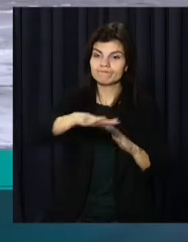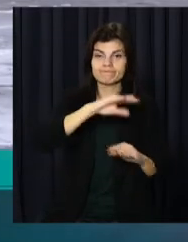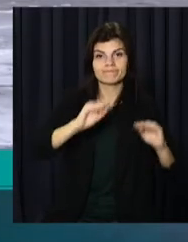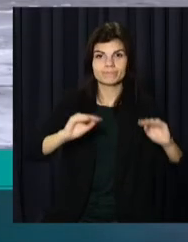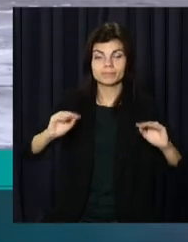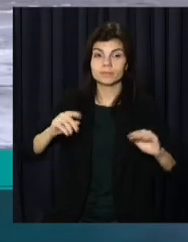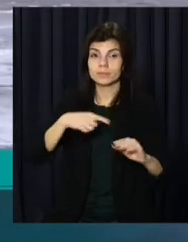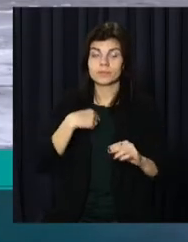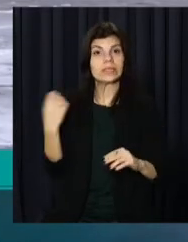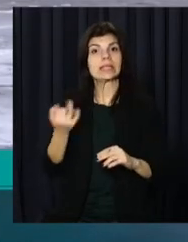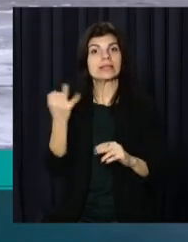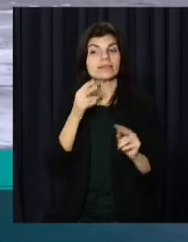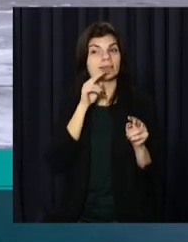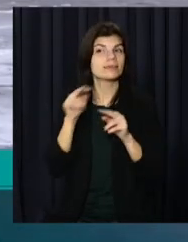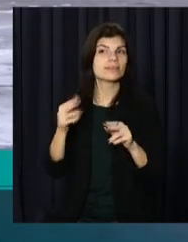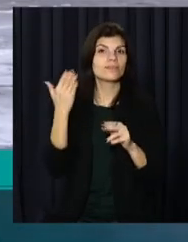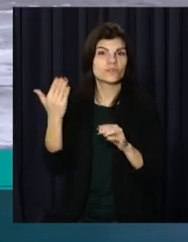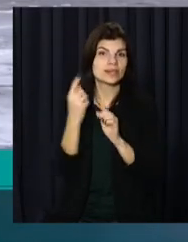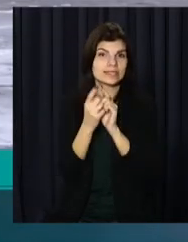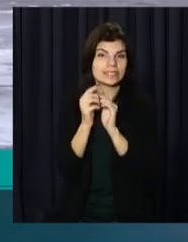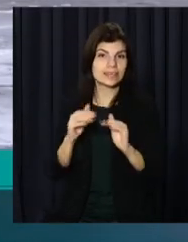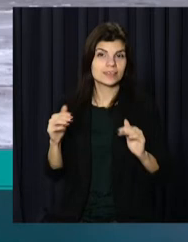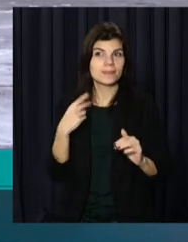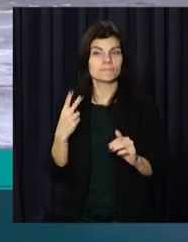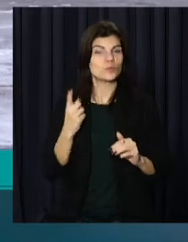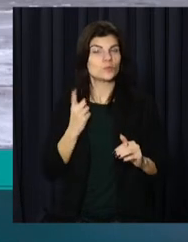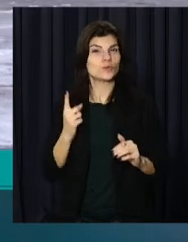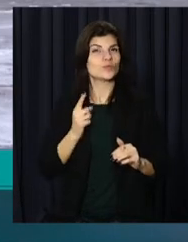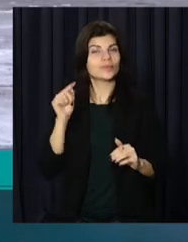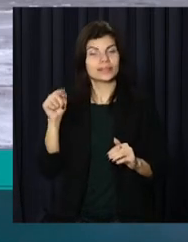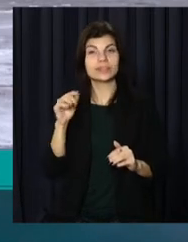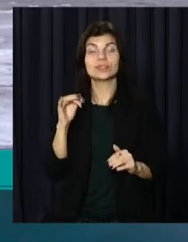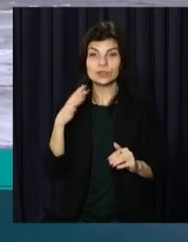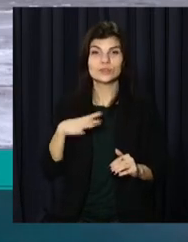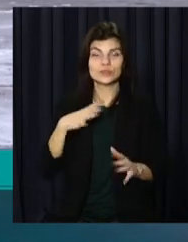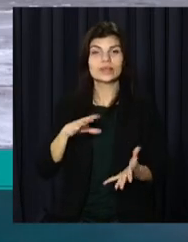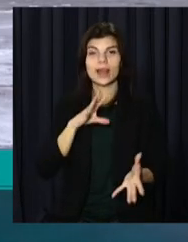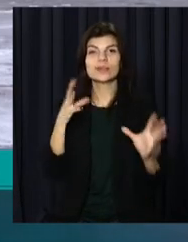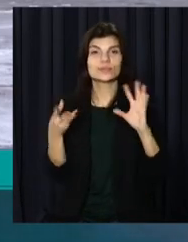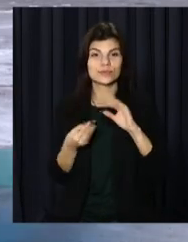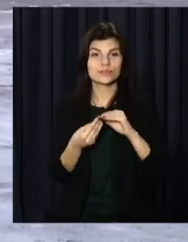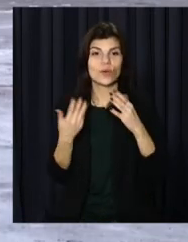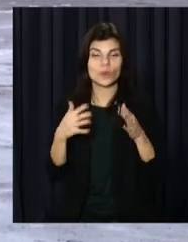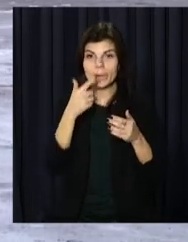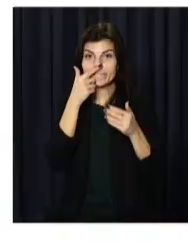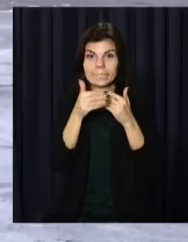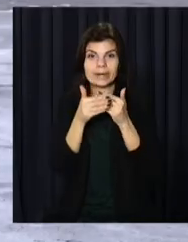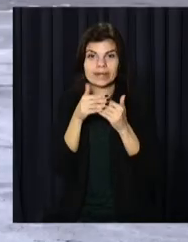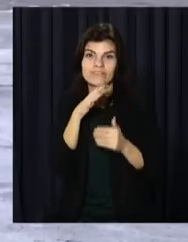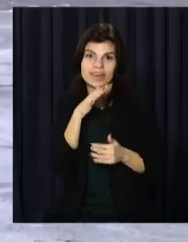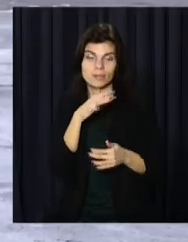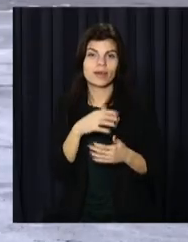спостерігаємо за реконструкцією дитячого садочка та чекаємо на результати в найближчому майбутньому.